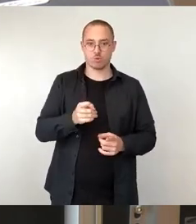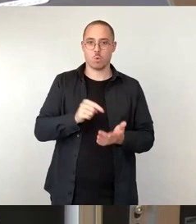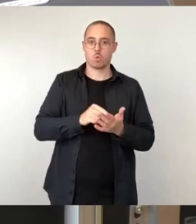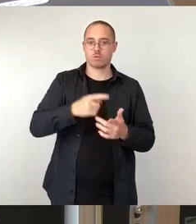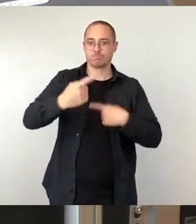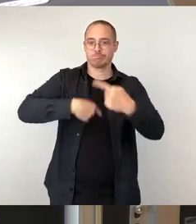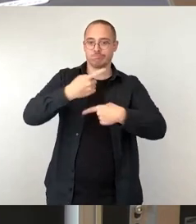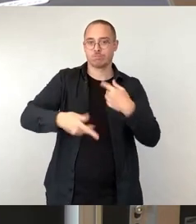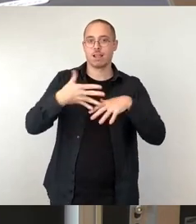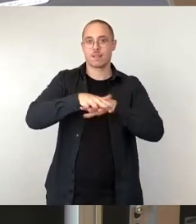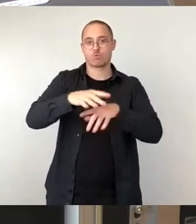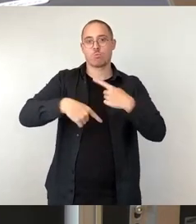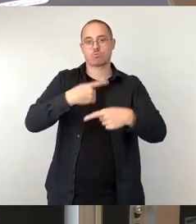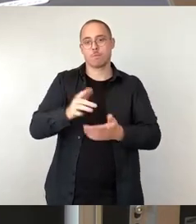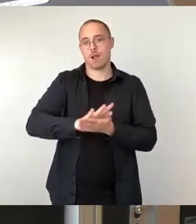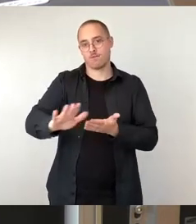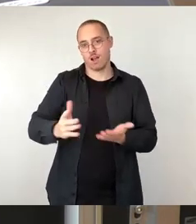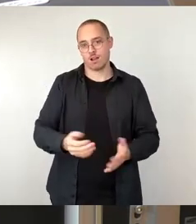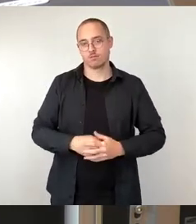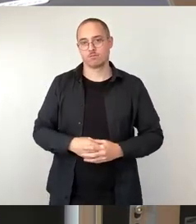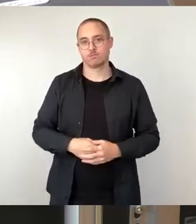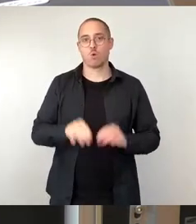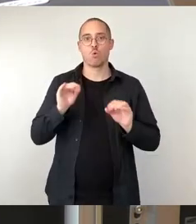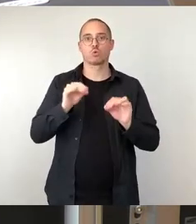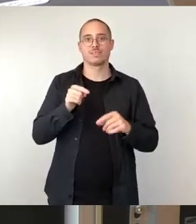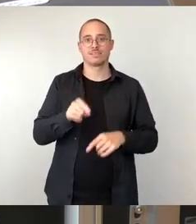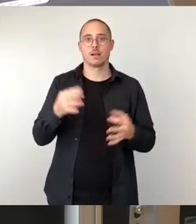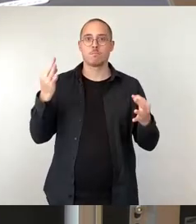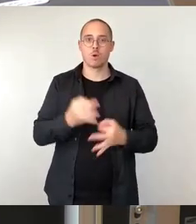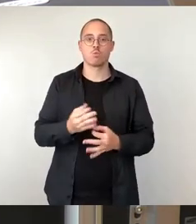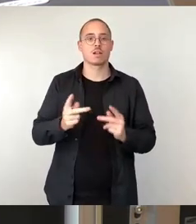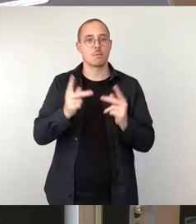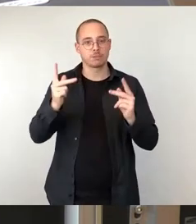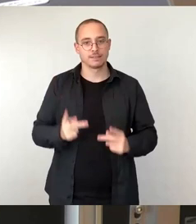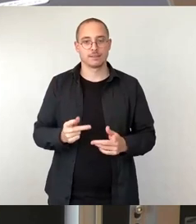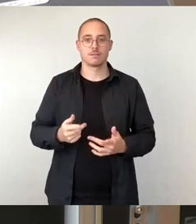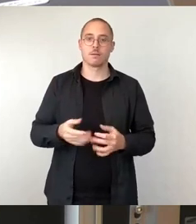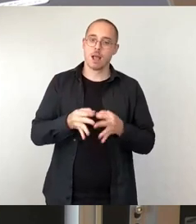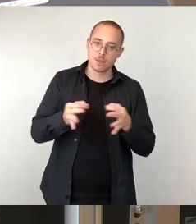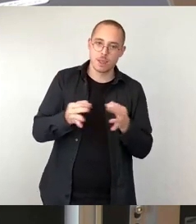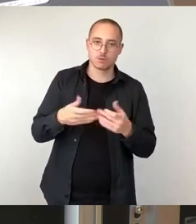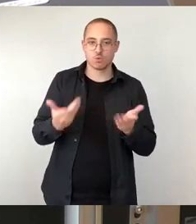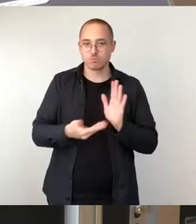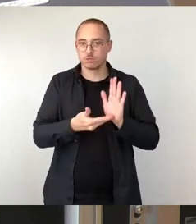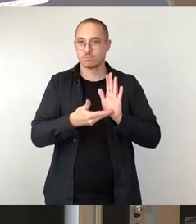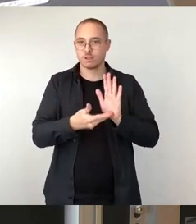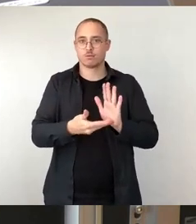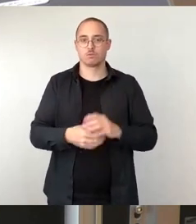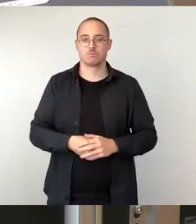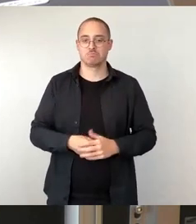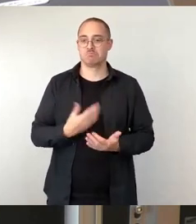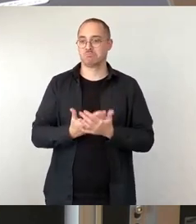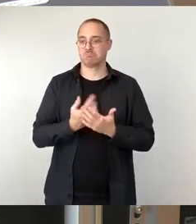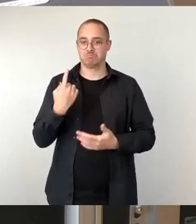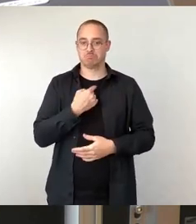entsprechende Kapazitäten und Maßnahmen vorgehalten werden. Und aus unserer Sicht spricht doch nichts dagegen, die